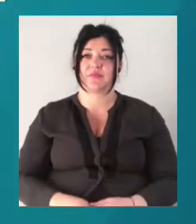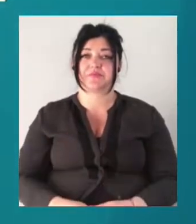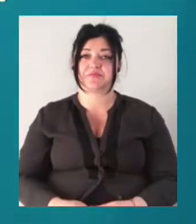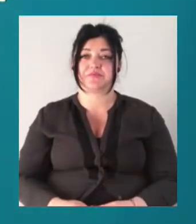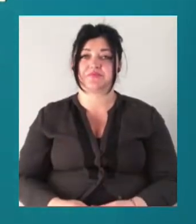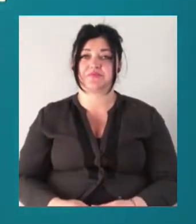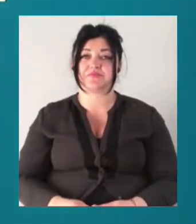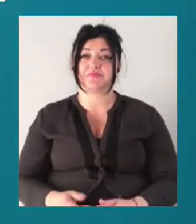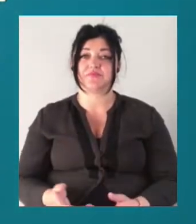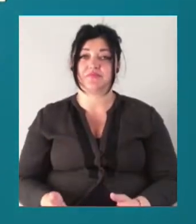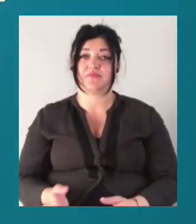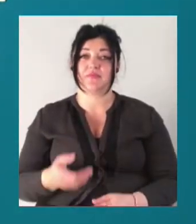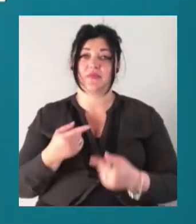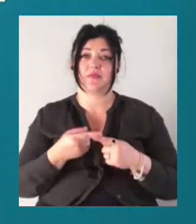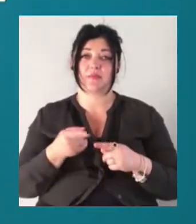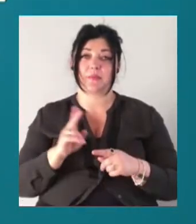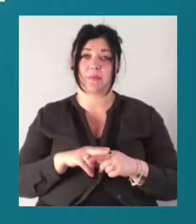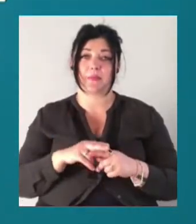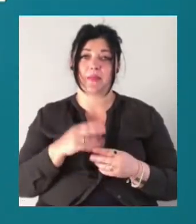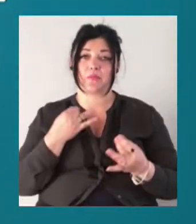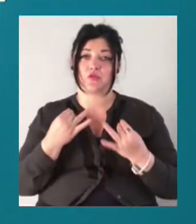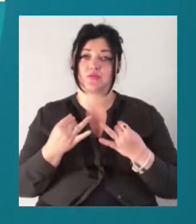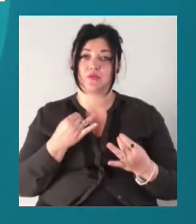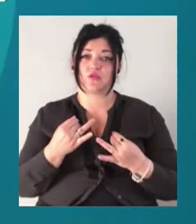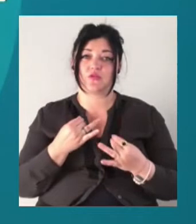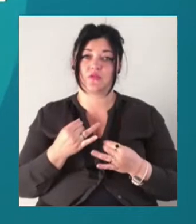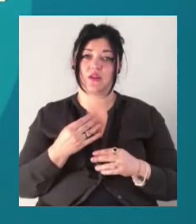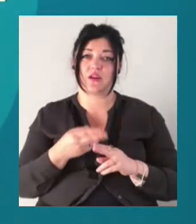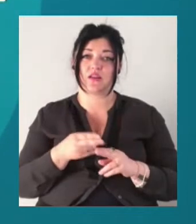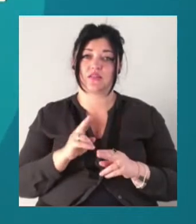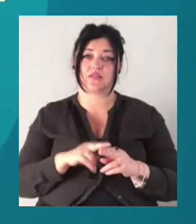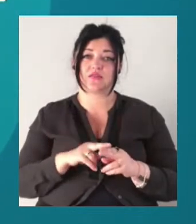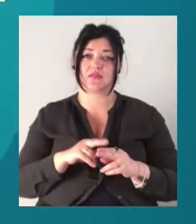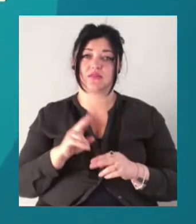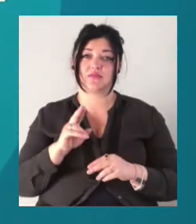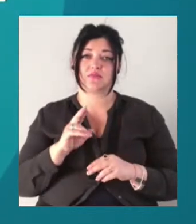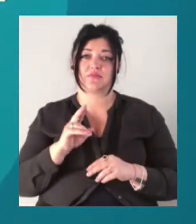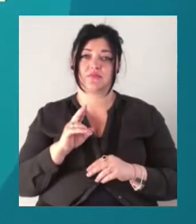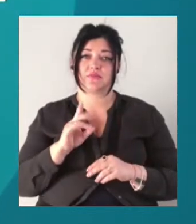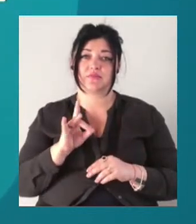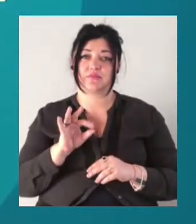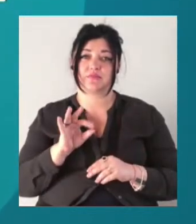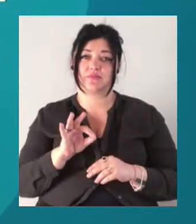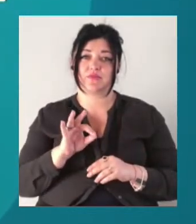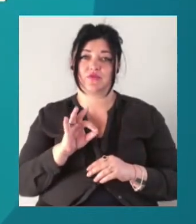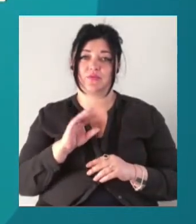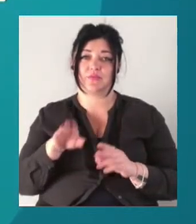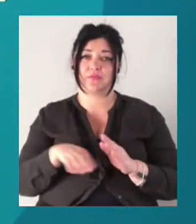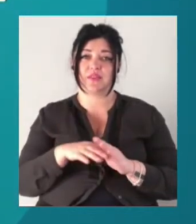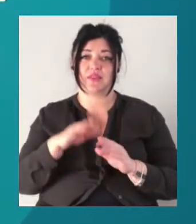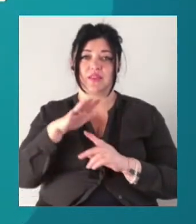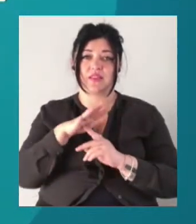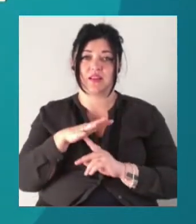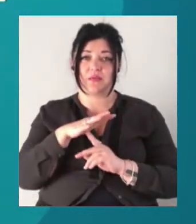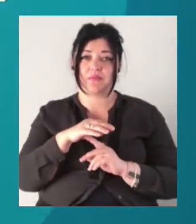літні тераси, просто небо. Поспілкувавшись із рестораторами, ми додали ще можливість перебувати під тентами на верандах, зазначив під час засідання уряду